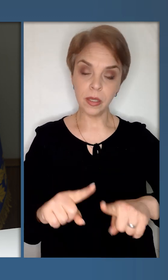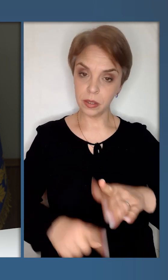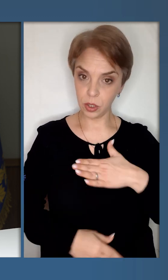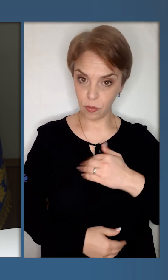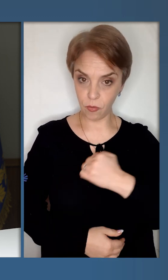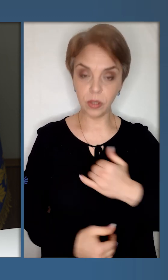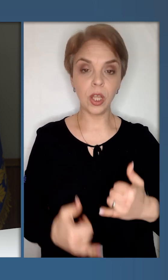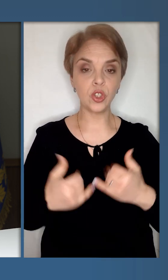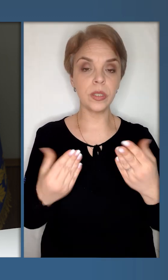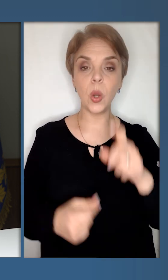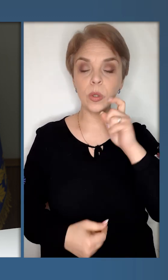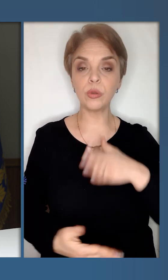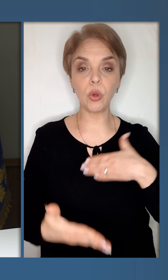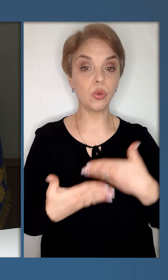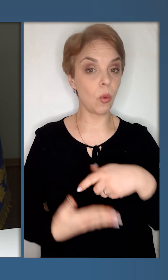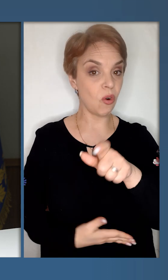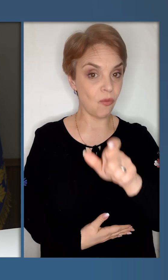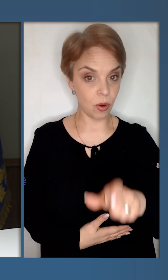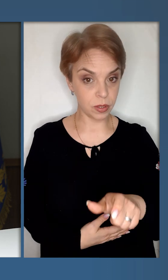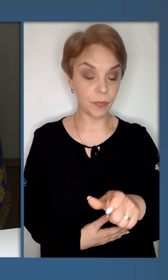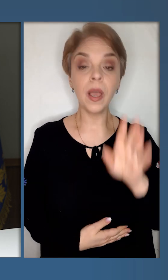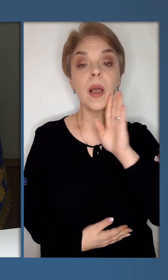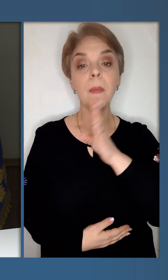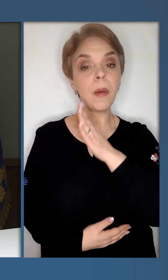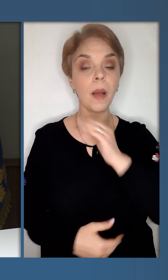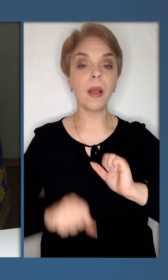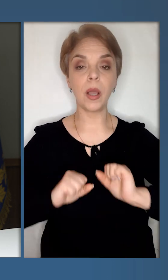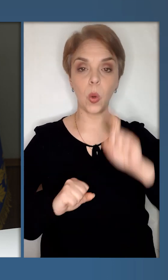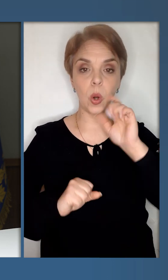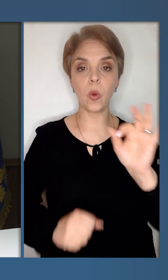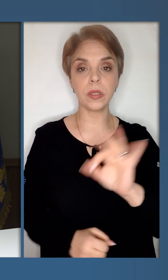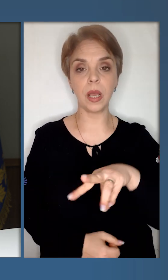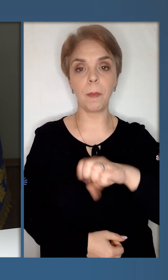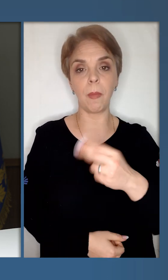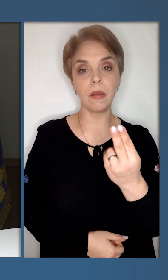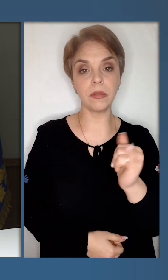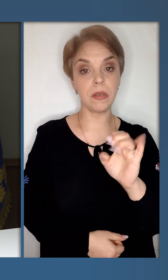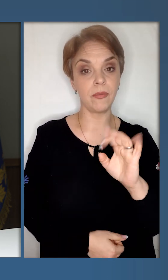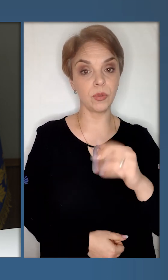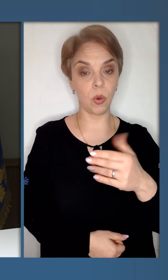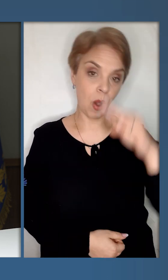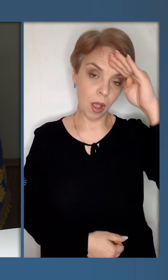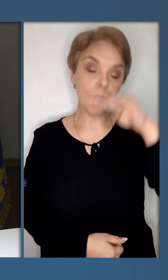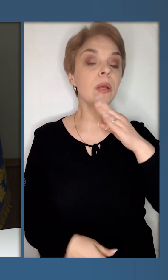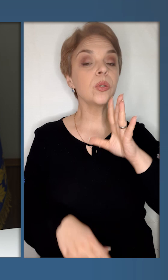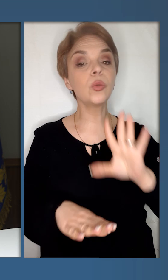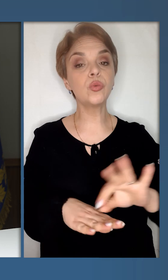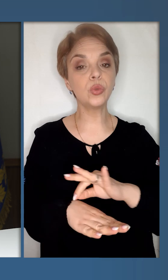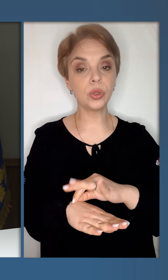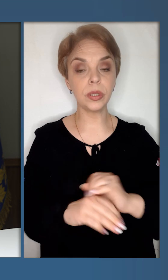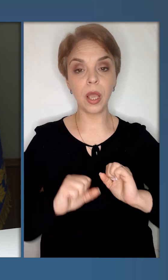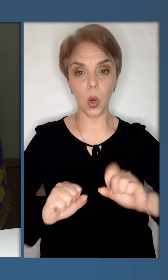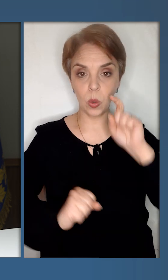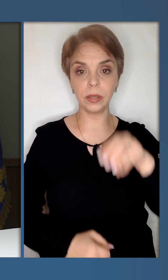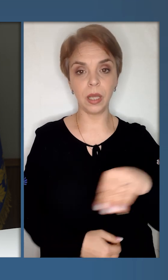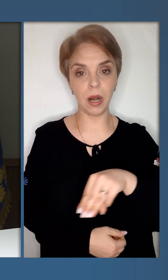воїнів, на честь Дня українського добровольця. Мамі – герою України Олександра Мацієвського. Батькою і дружині –